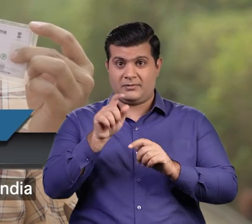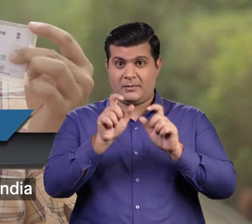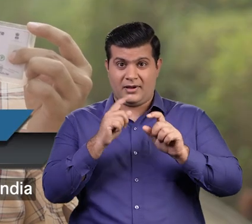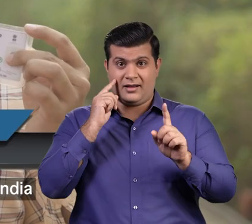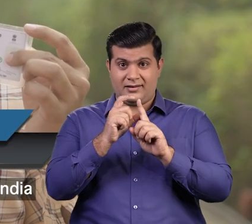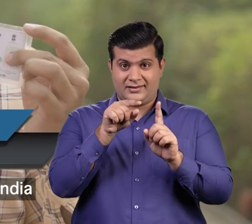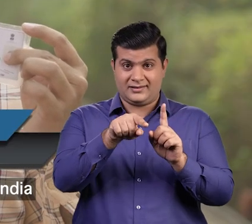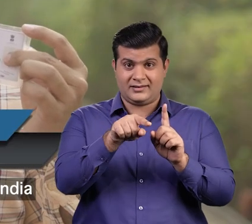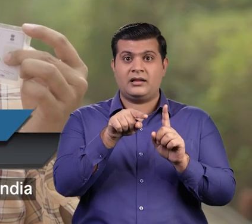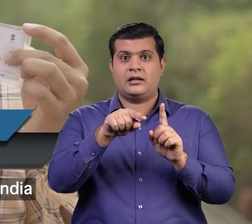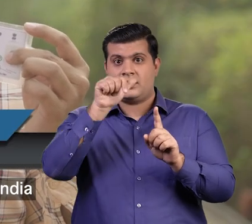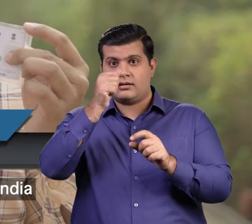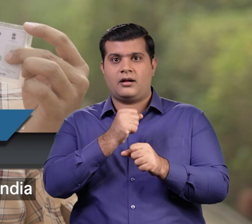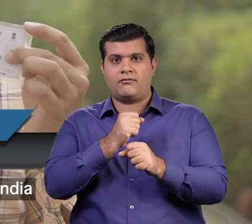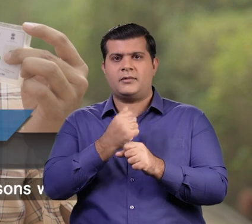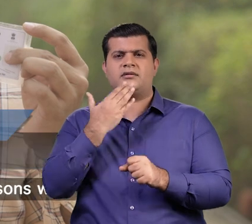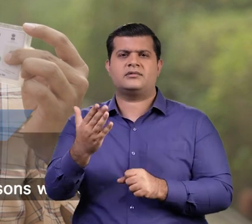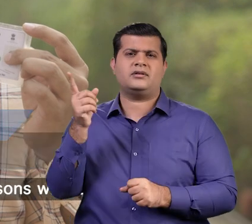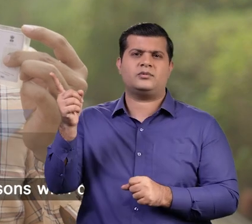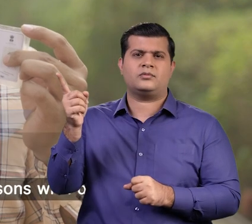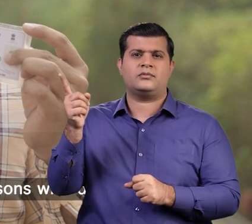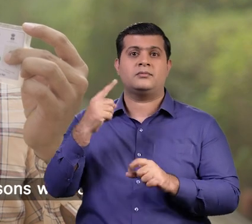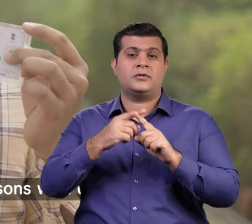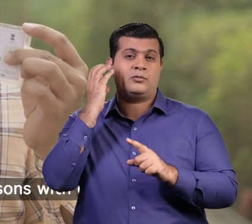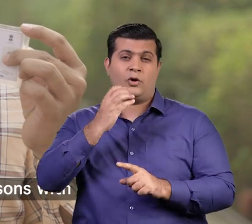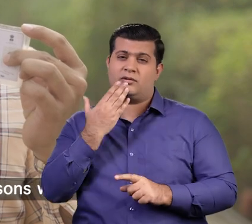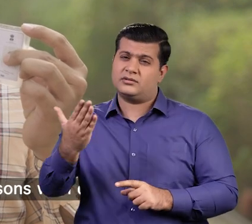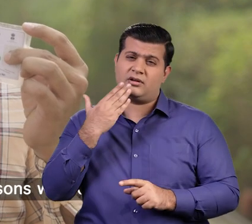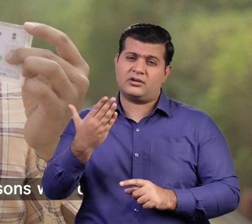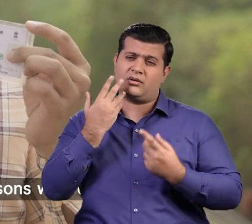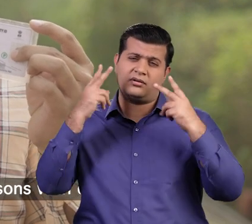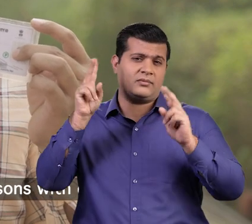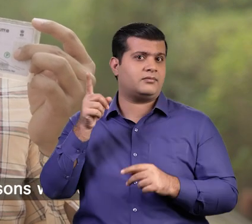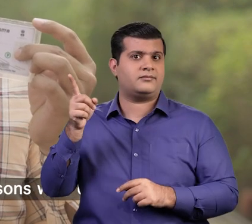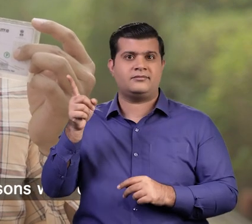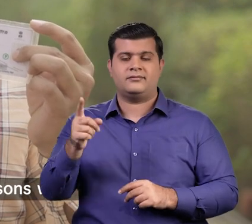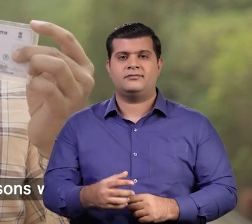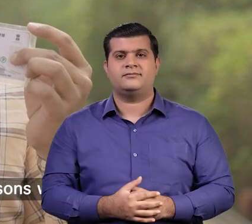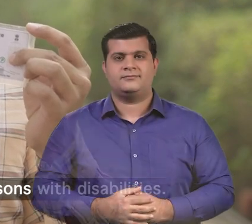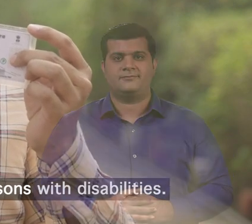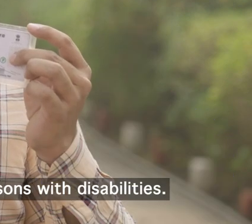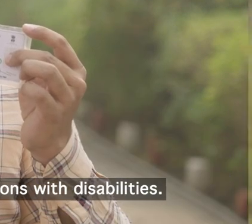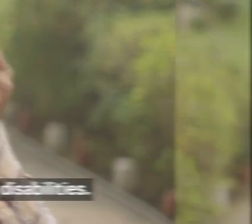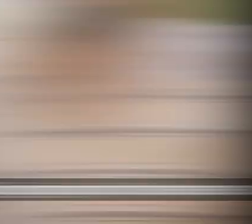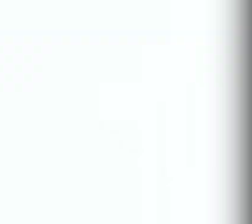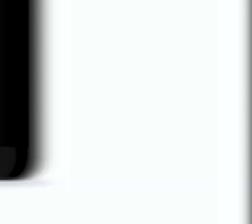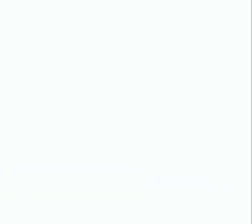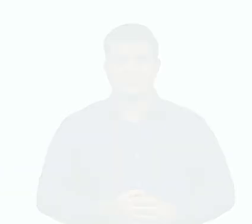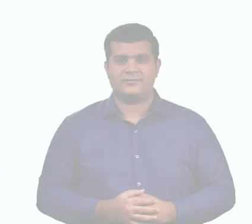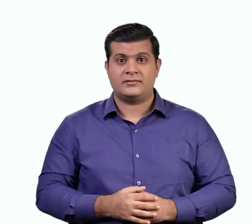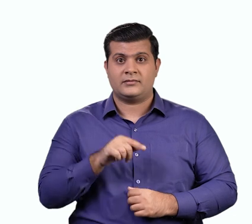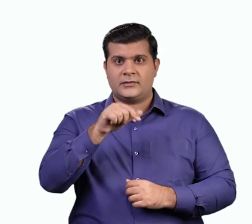पहचान दिलाने के लिए भारत सरकार का और खास करके मोधी जी का बारम बार धन्यवाद